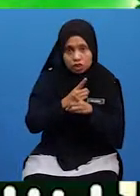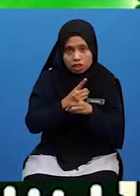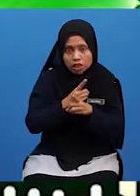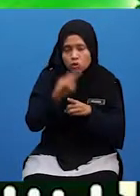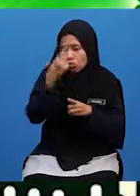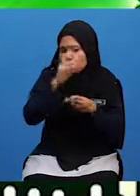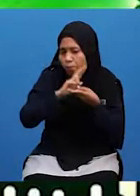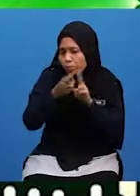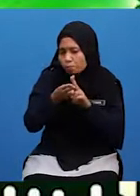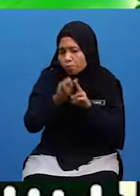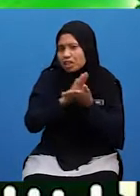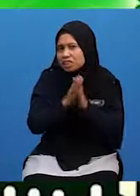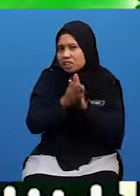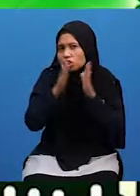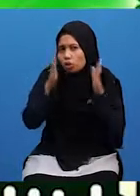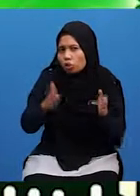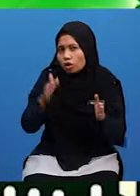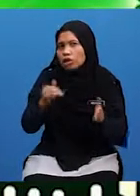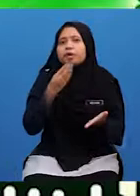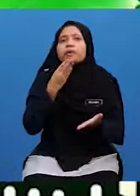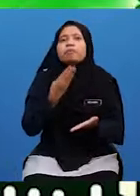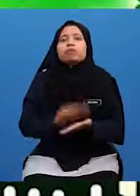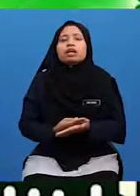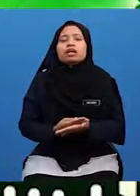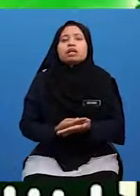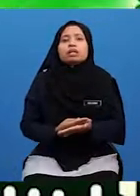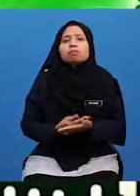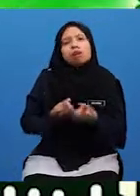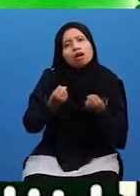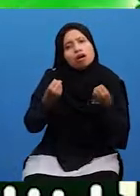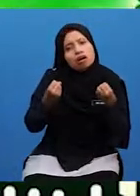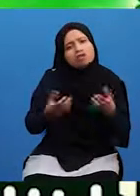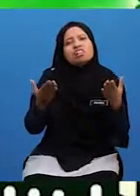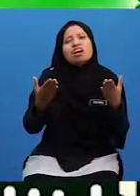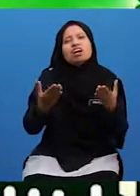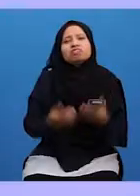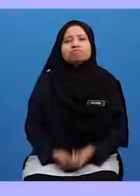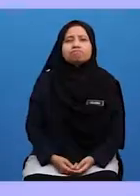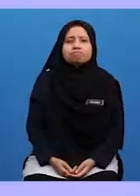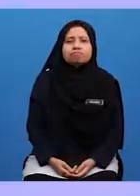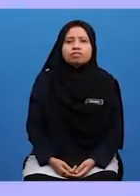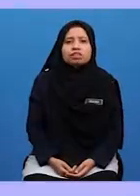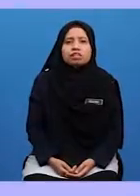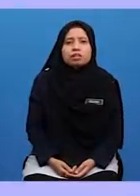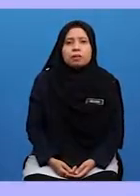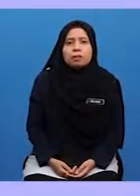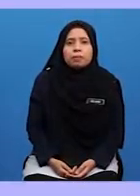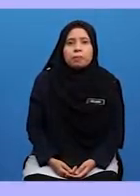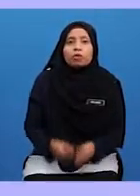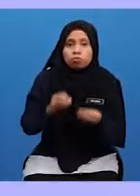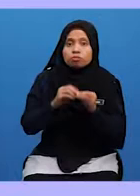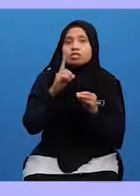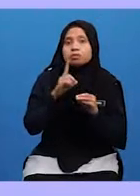Untuk Berubah Menjadi Orang Yang Lebih Baik Di Sisi Allah Banyak Cabarannya Baiklah